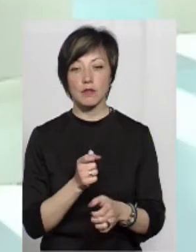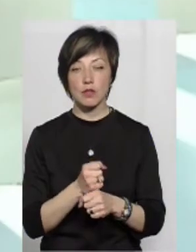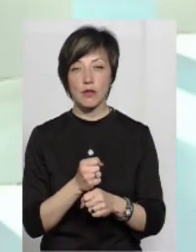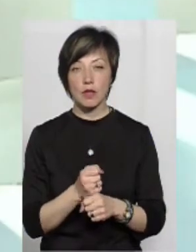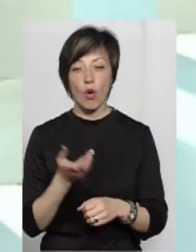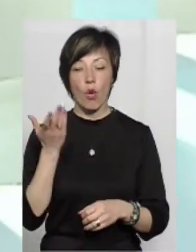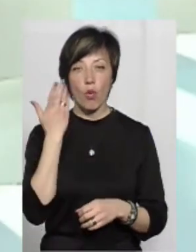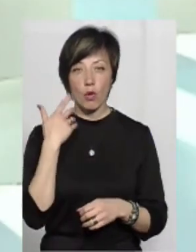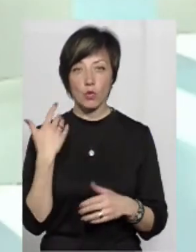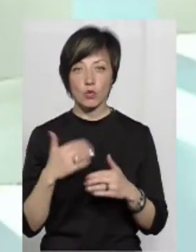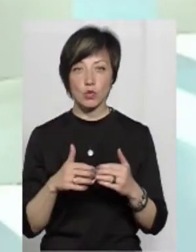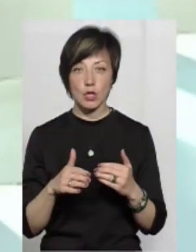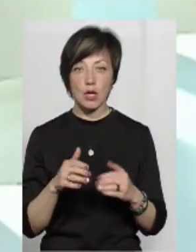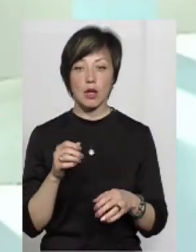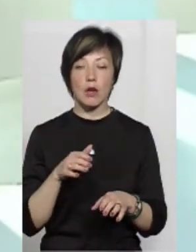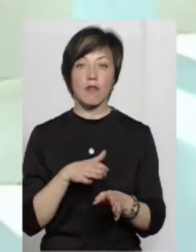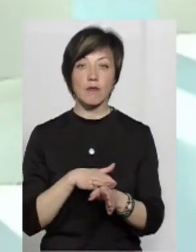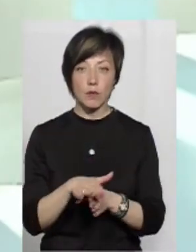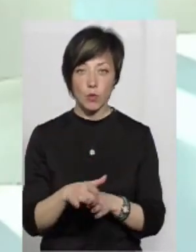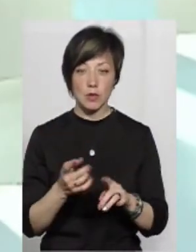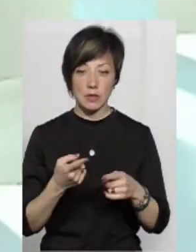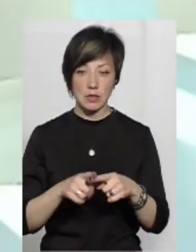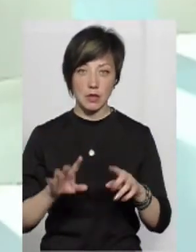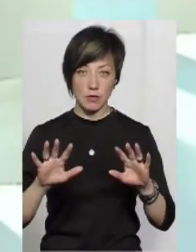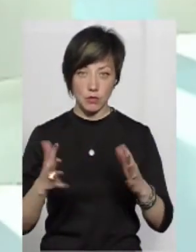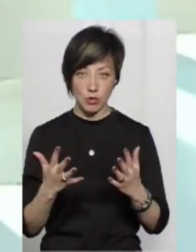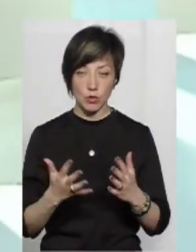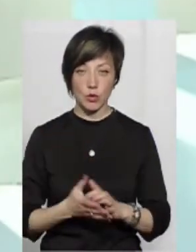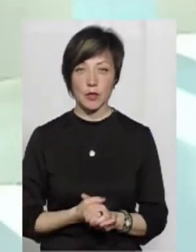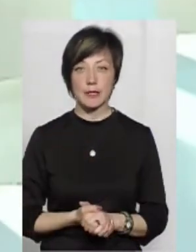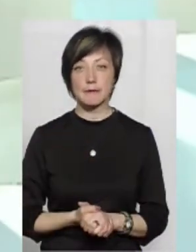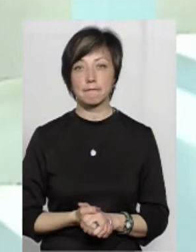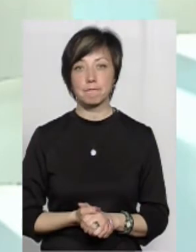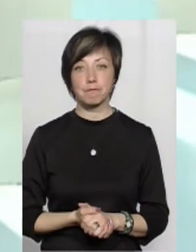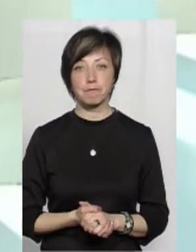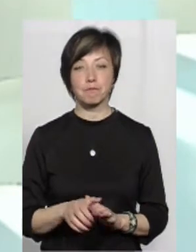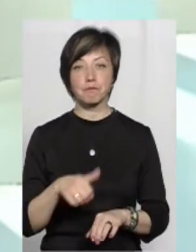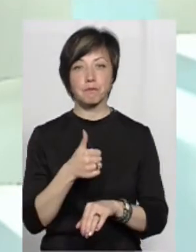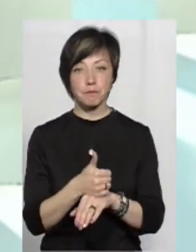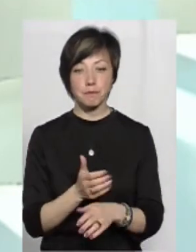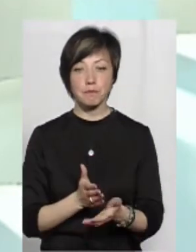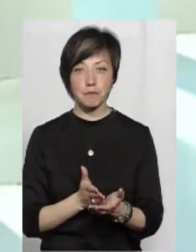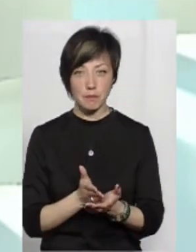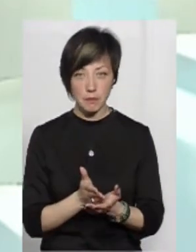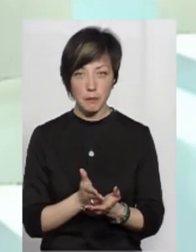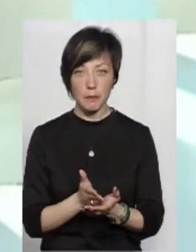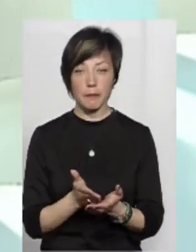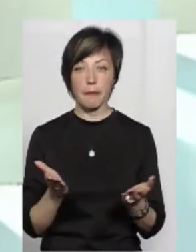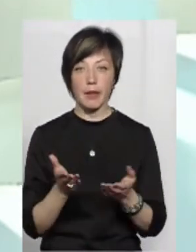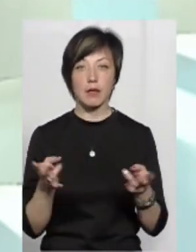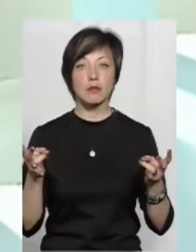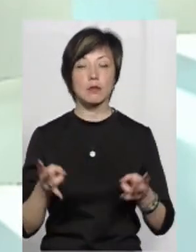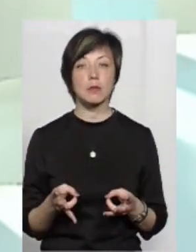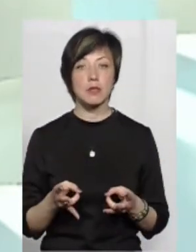вживатися вже коли скоєн цей вчинок. Ну, основний напрямок, який